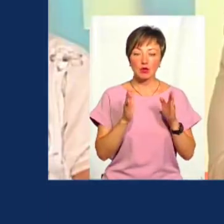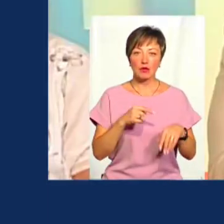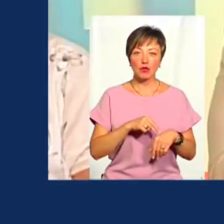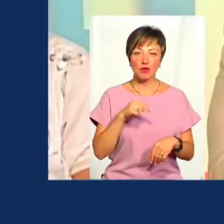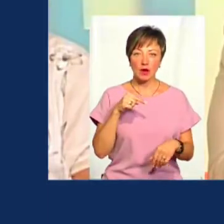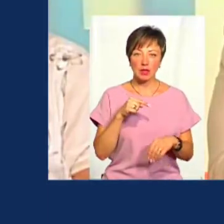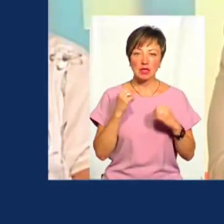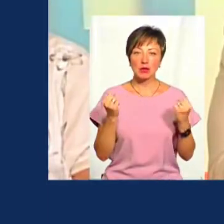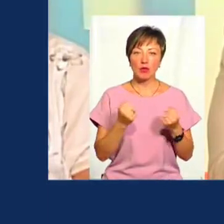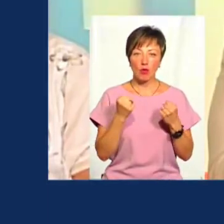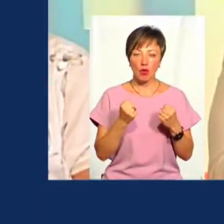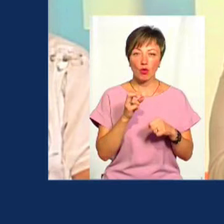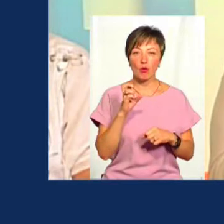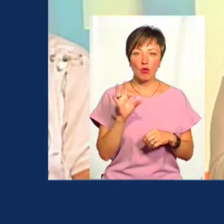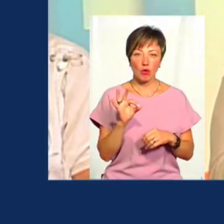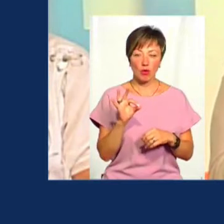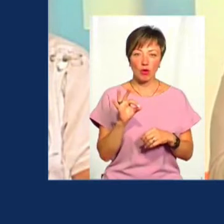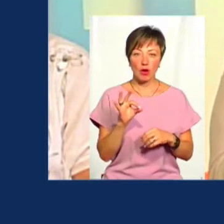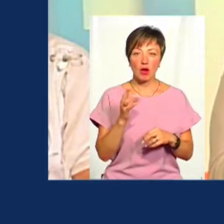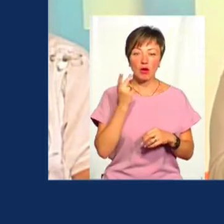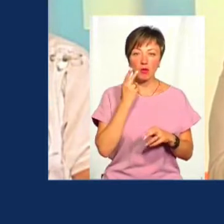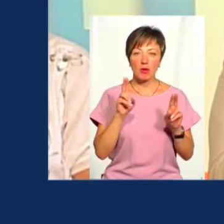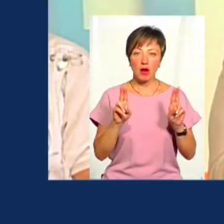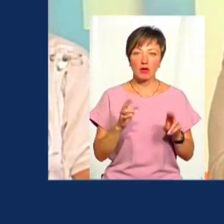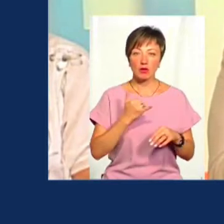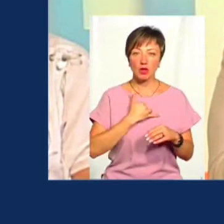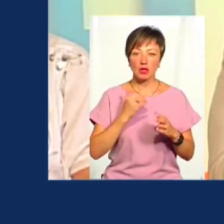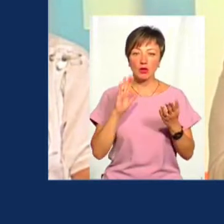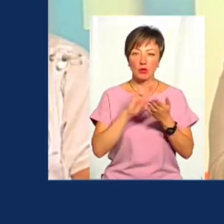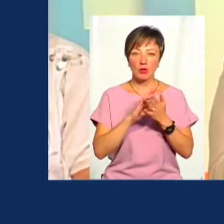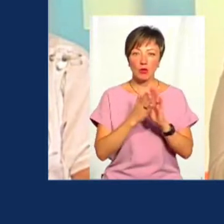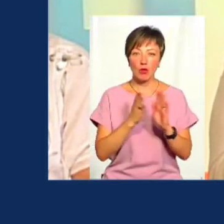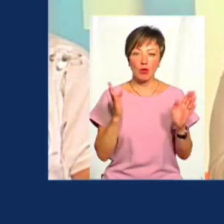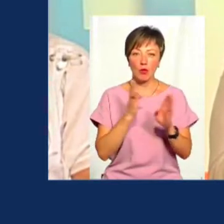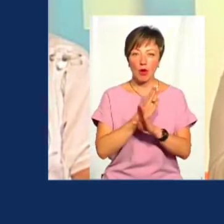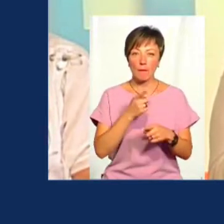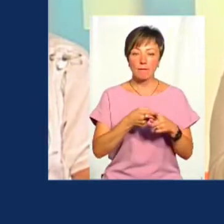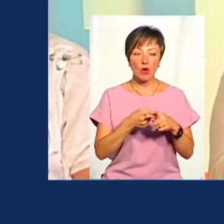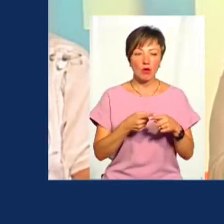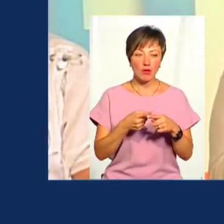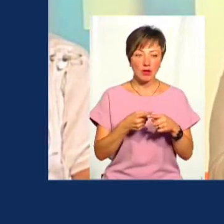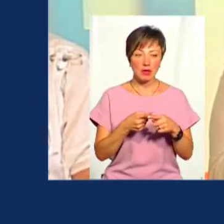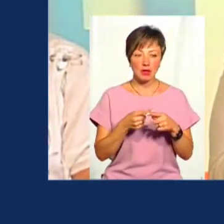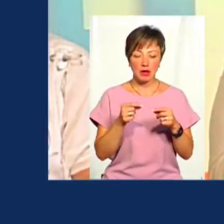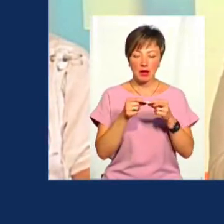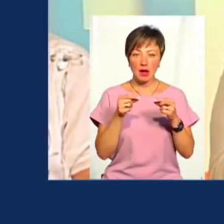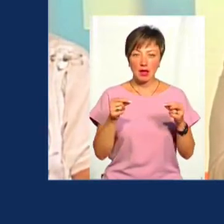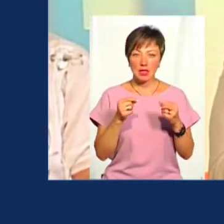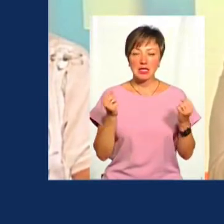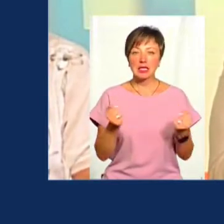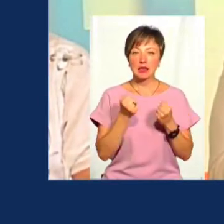будуть відчувати зимою. Тому що, як правило, в наших кліматичних умовах половина лялечок